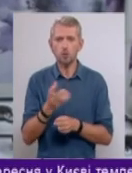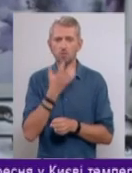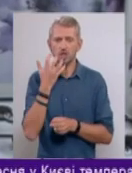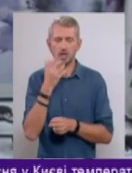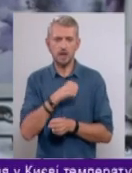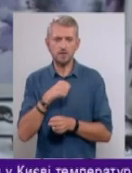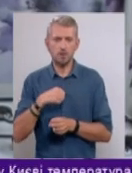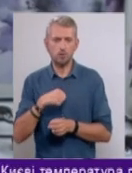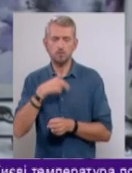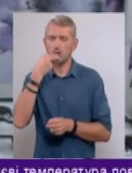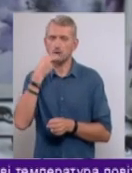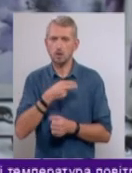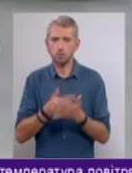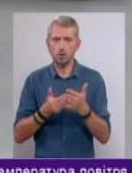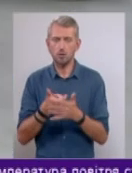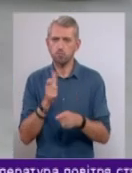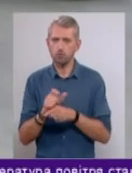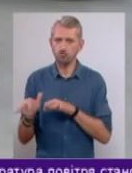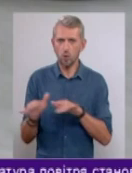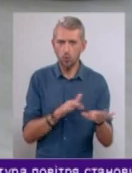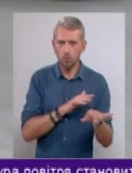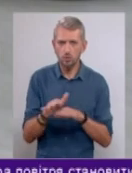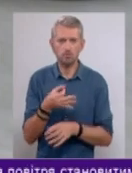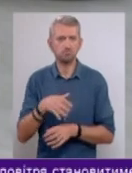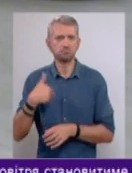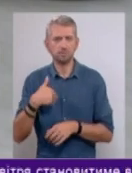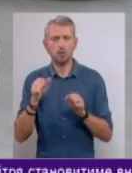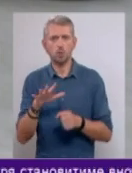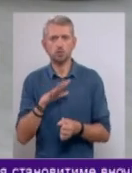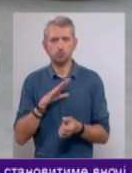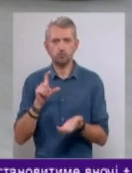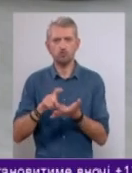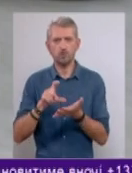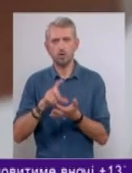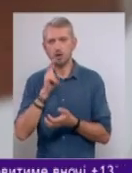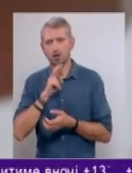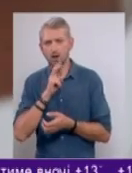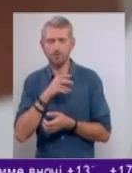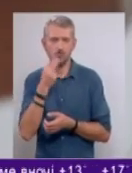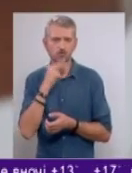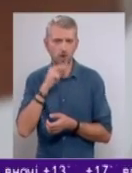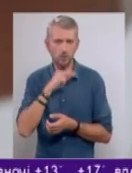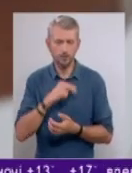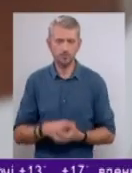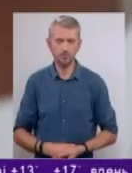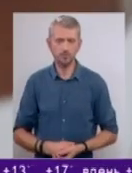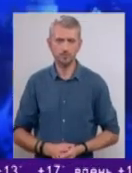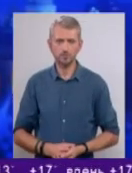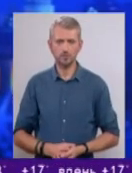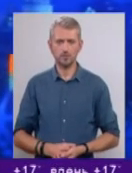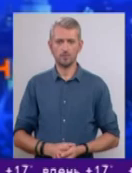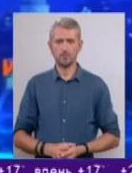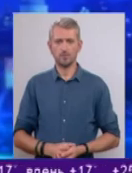самому, найкраща порада більше рухатися. У нагоді може стати і чашка гарячої кави, або чаю. Велон Мадан, Андрій Ніконов, Київлайф.